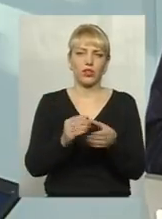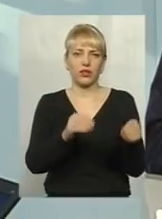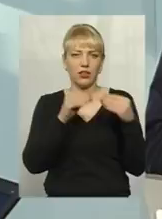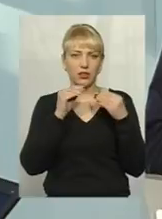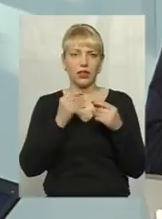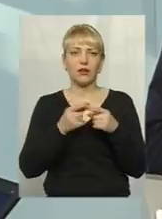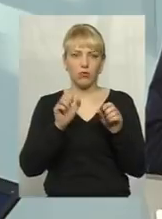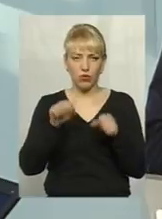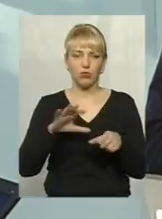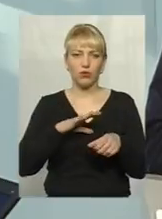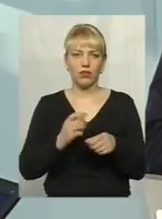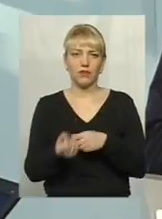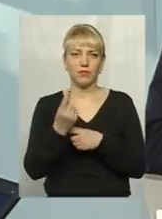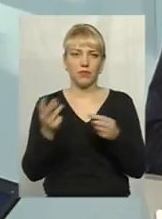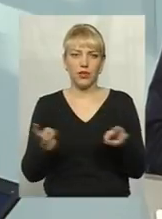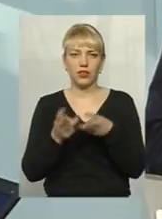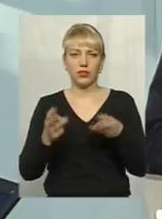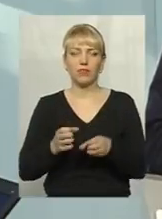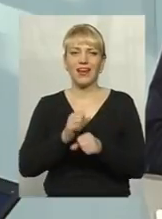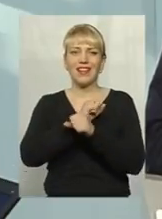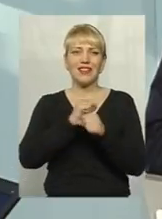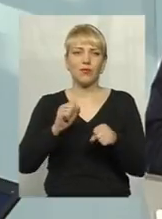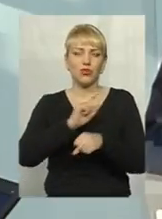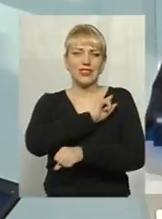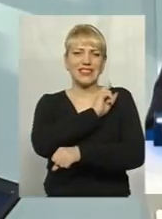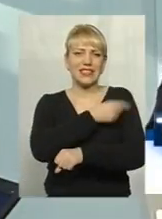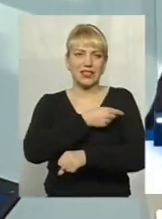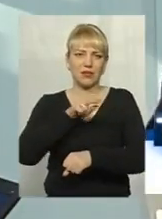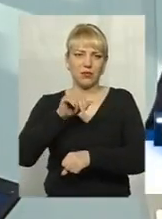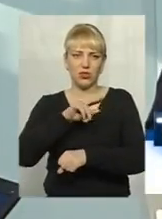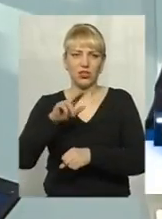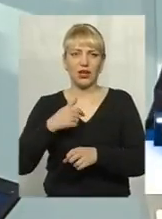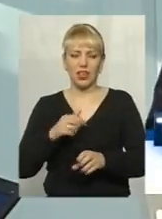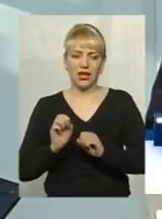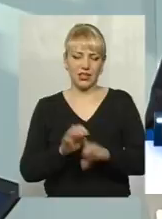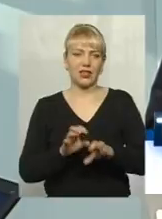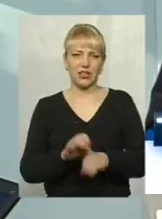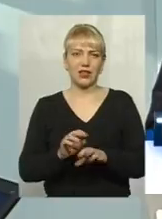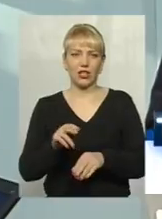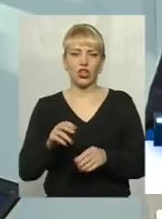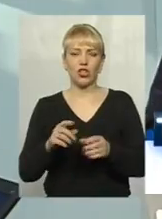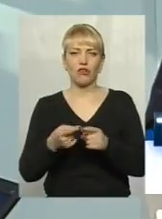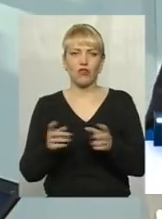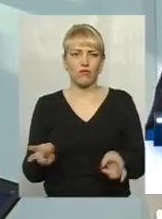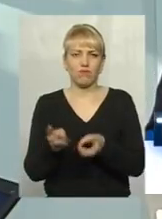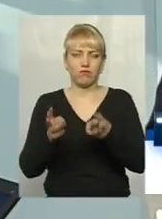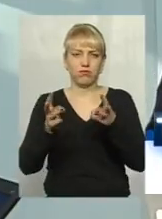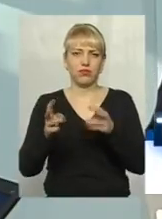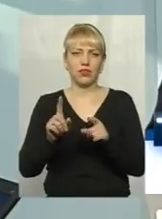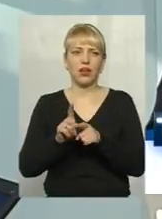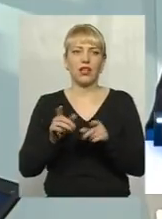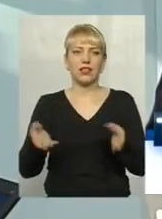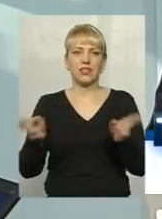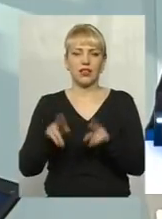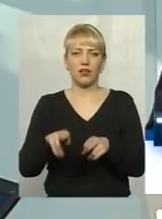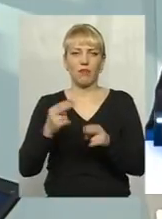в жодному разі не можна перекалювати піч. Іноді люди роблять як? Накидують дров, пішли десь по своїх ділах, щоб вона розтопилася. І залишають її